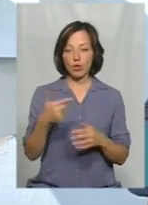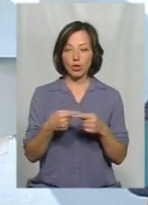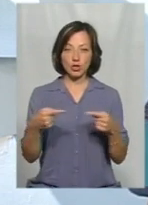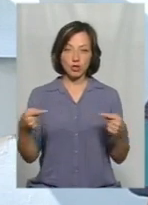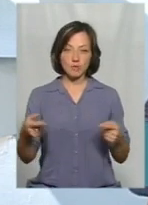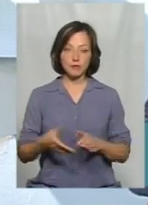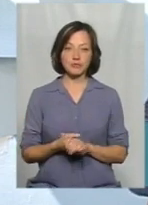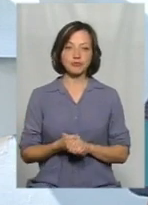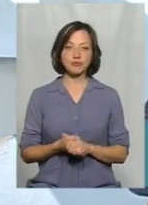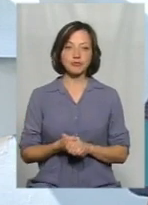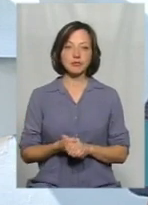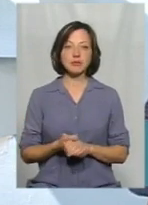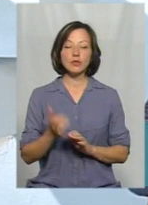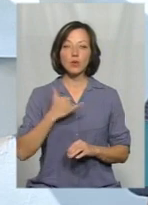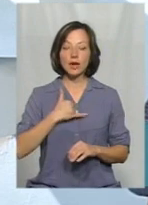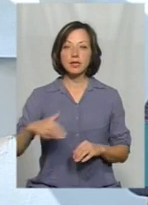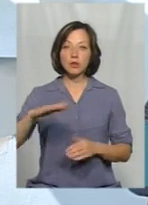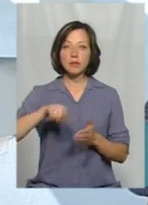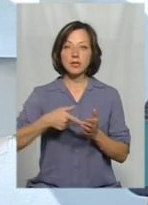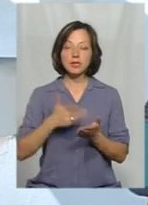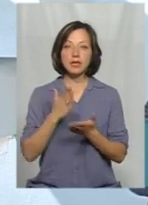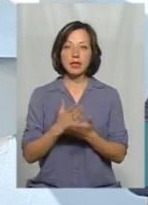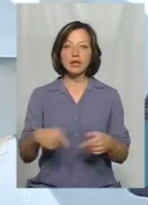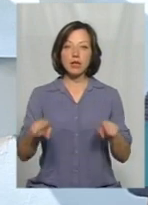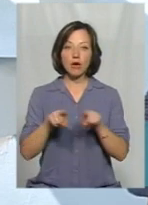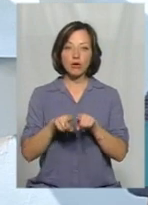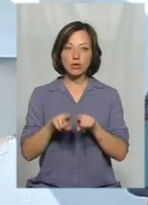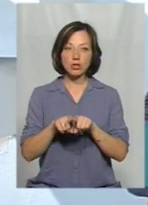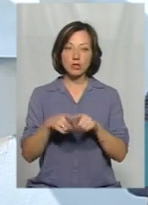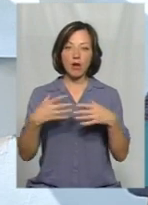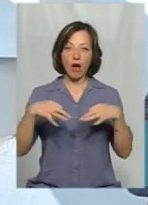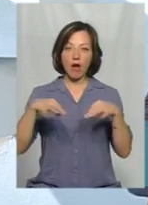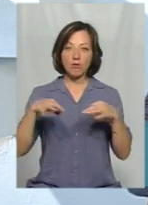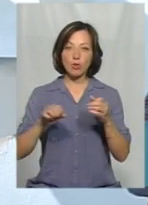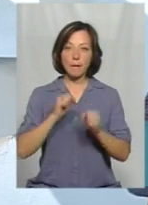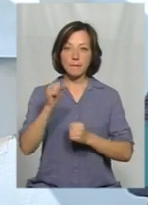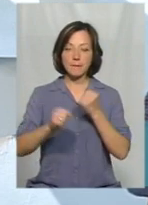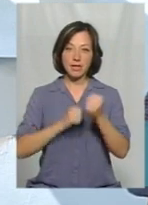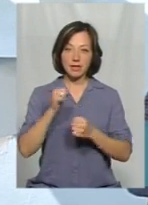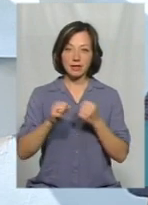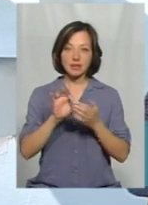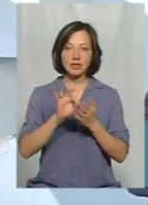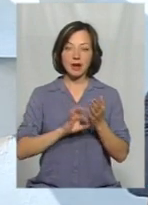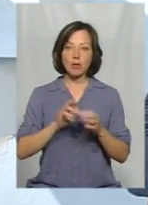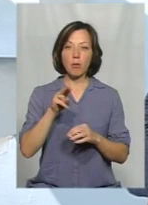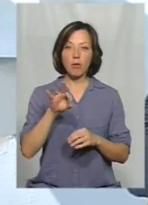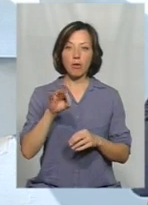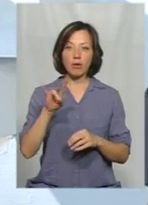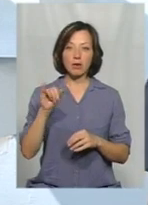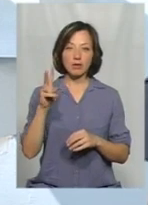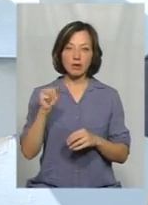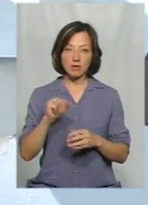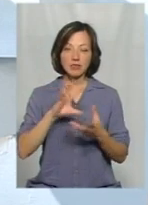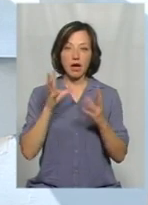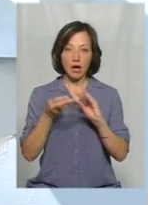поверхневої води. У нас на території міста є також автомейки, наприклад, які використовують… зразу говорити про панінку. Я